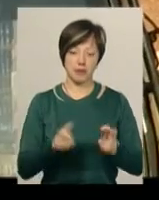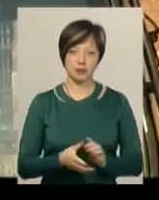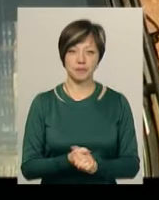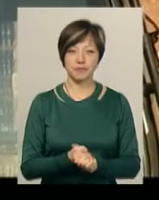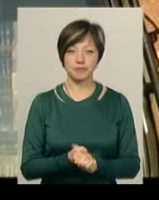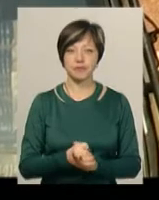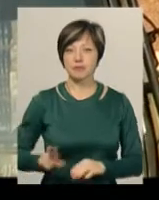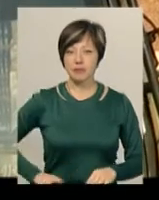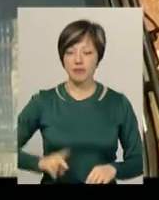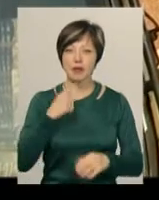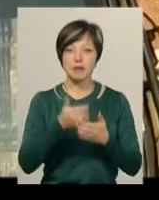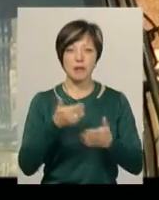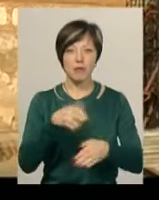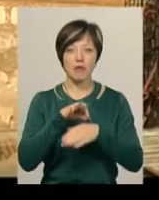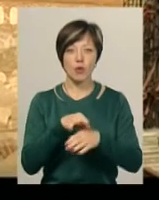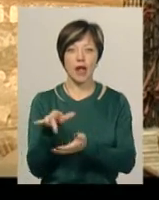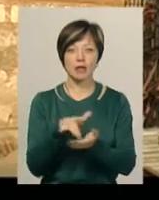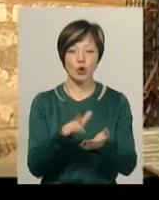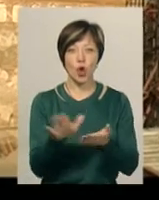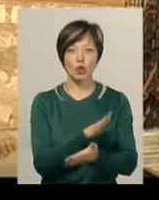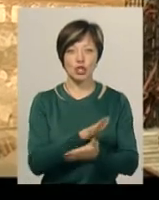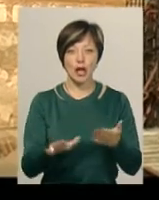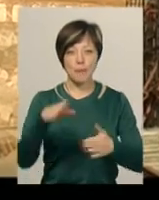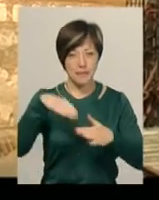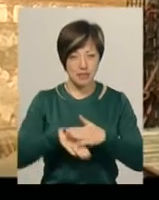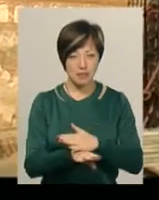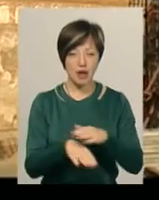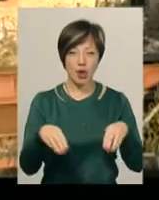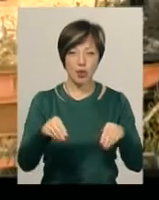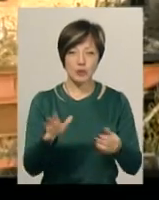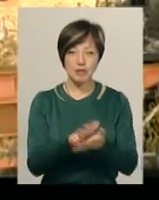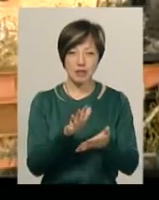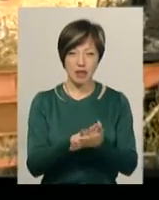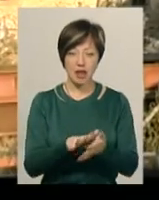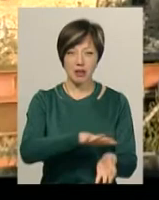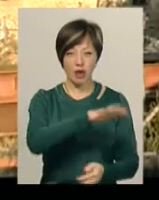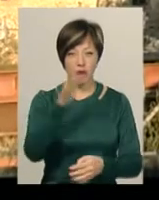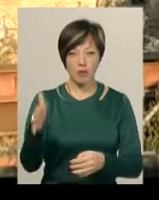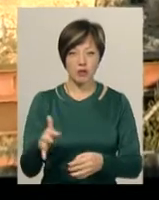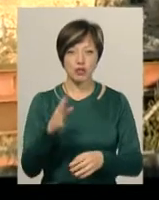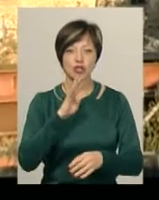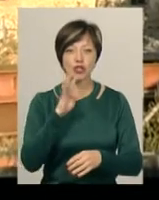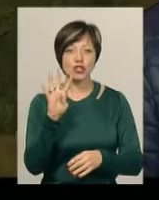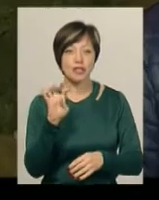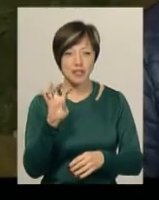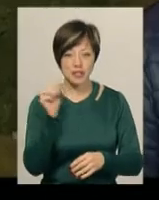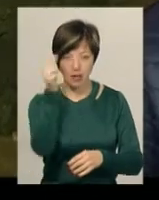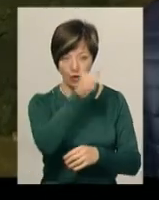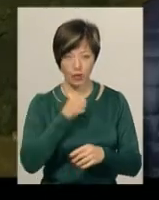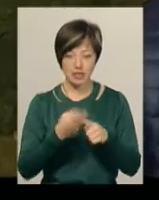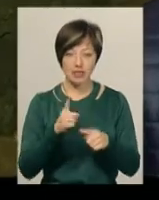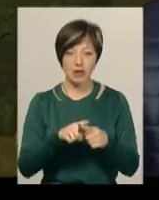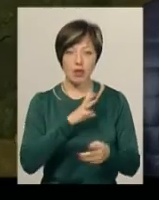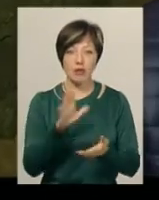Олег Погорілиць каже, перед тим, як проводити екскурсії, розчищали підземелля від ґрунту і сміття, яке тут нагромаджувалося 400 років. Це була